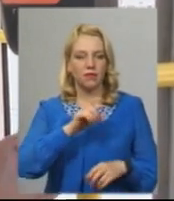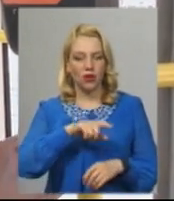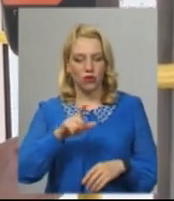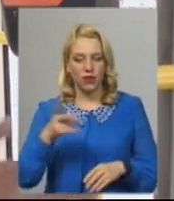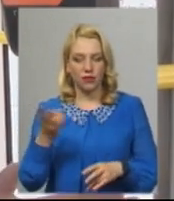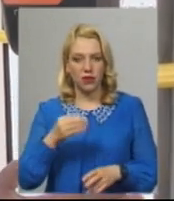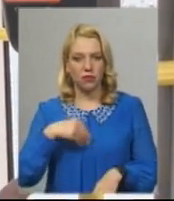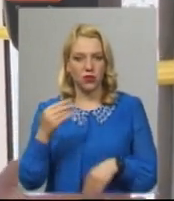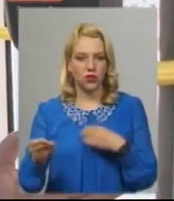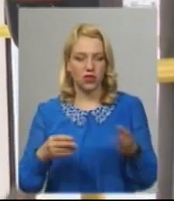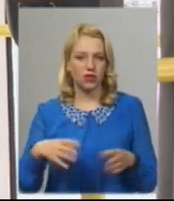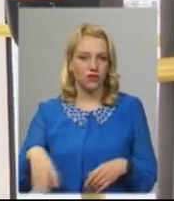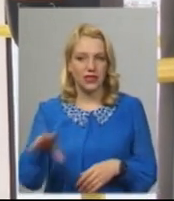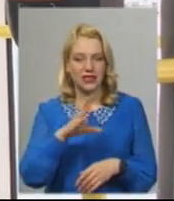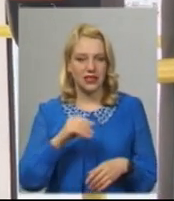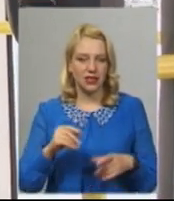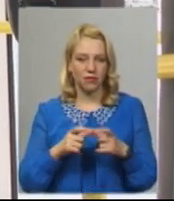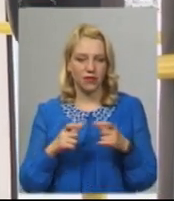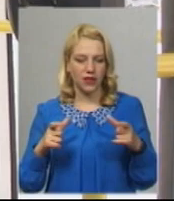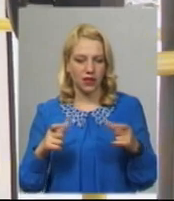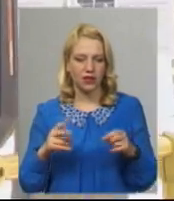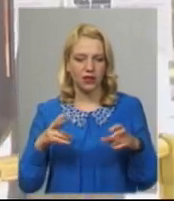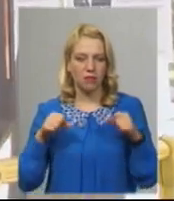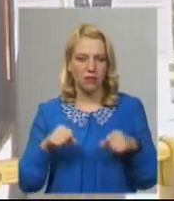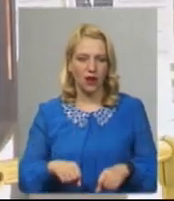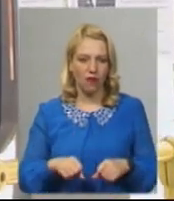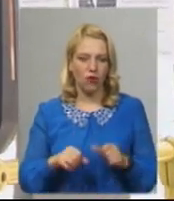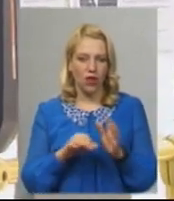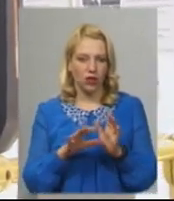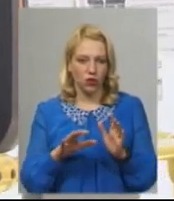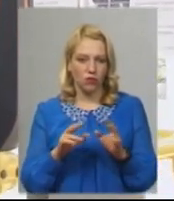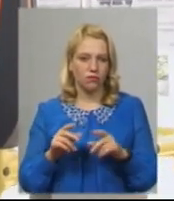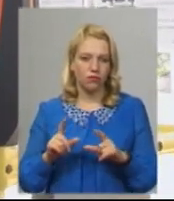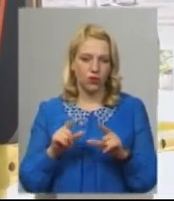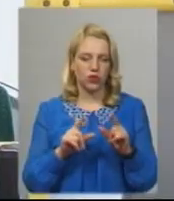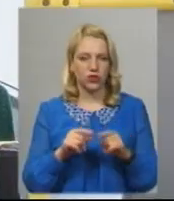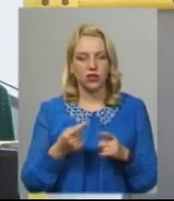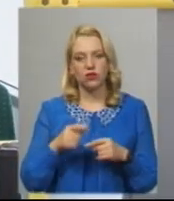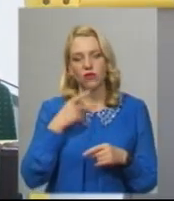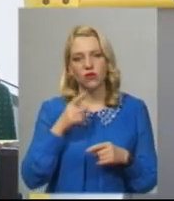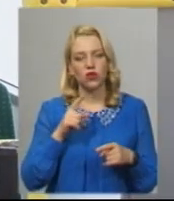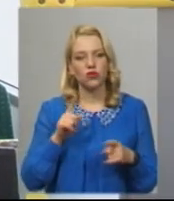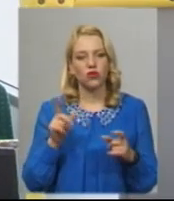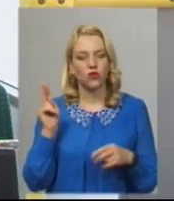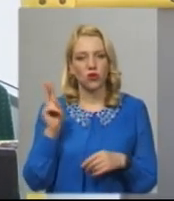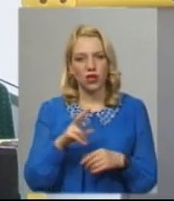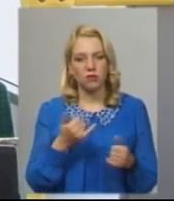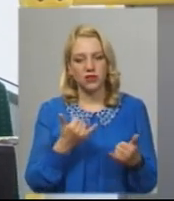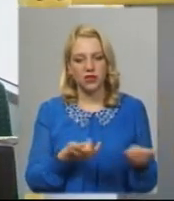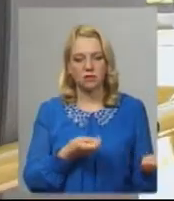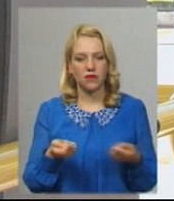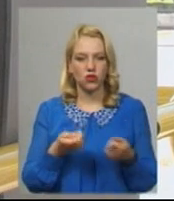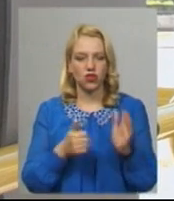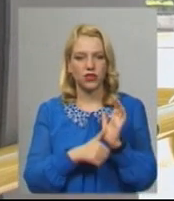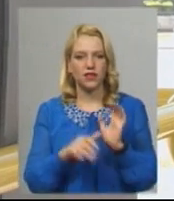усі картки на право пільгового проїзду Віктор Паламарчук додає, зазвичай в тролейбусах перевозять близько 60